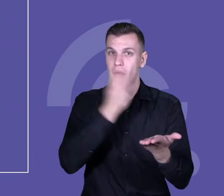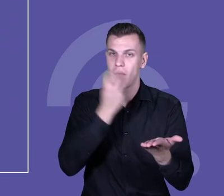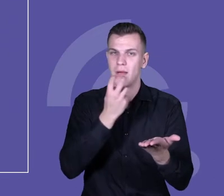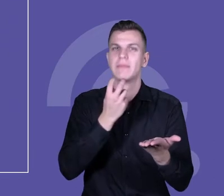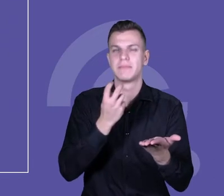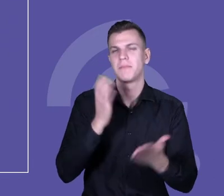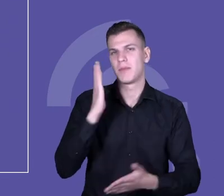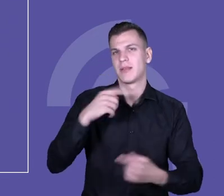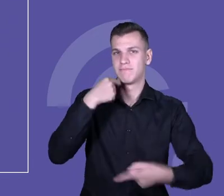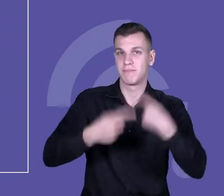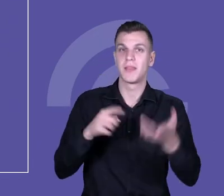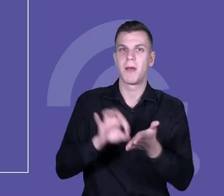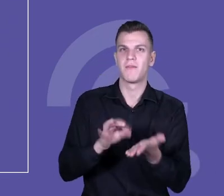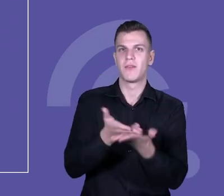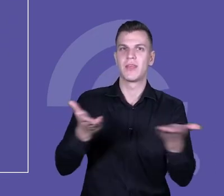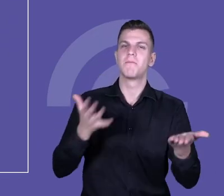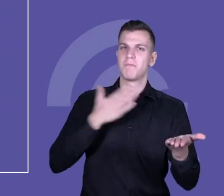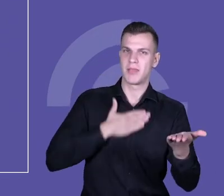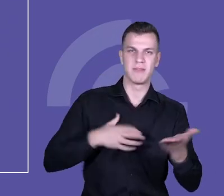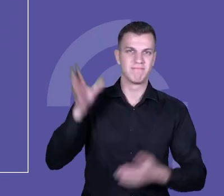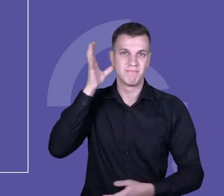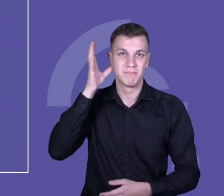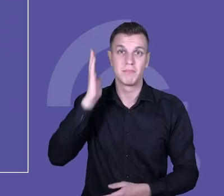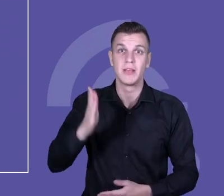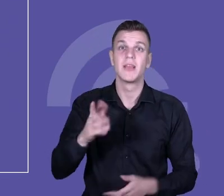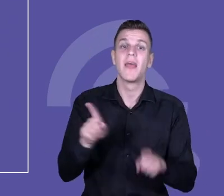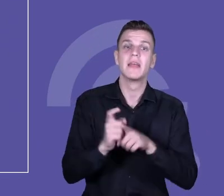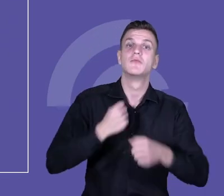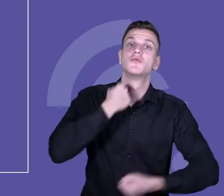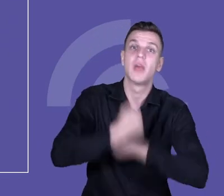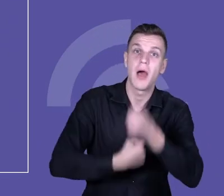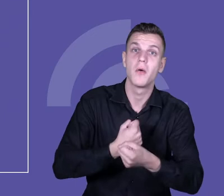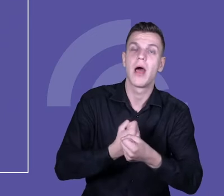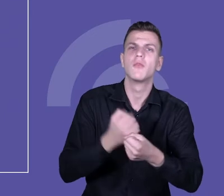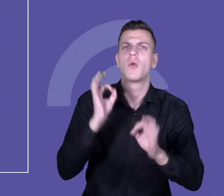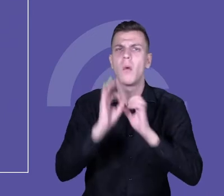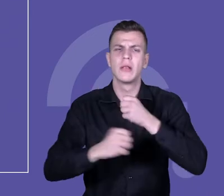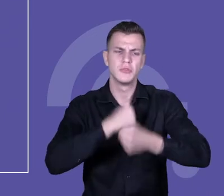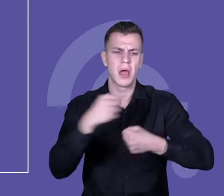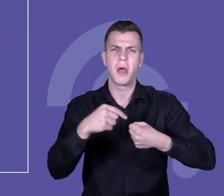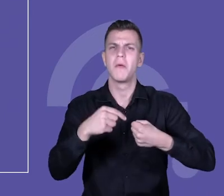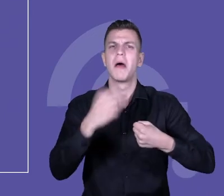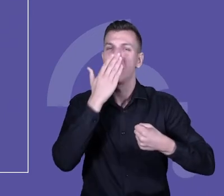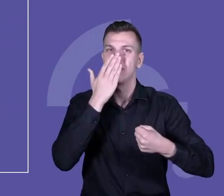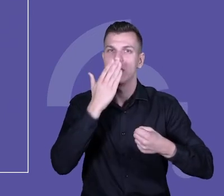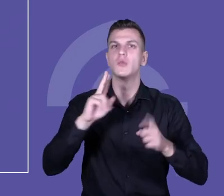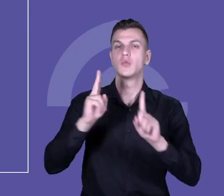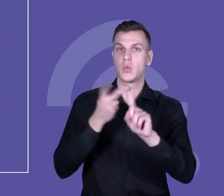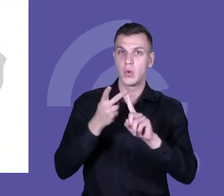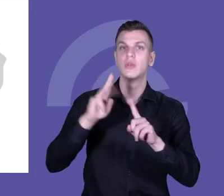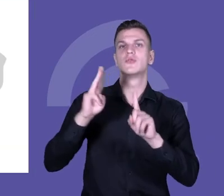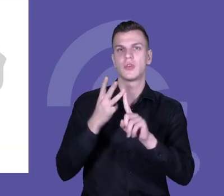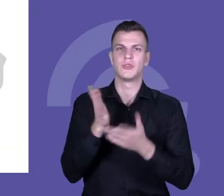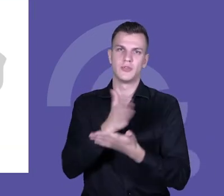o nich można posłuchać, a też o samych działaniach dowiedzie się więcej Państwo w czasie sesji drugiej i w czasie sesji trzeciej.